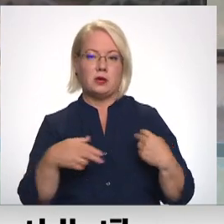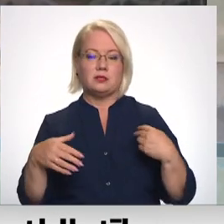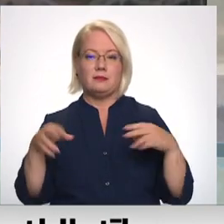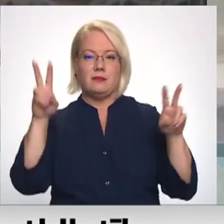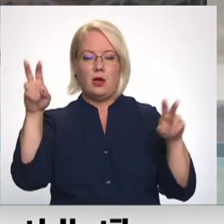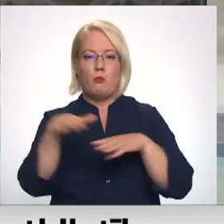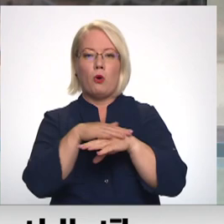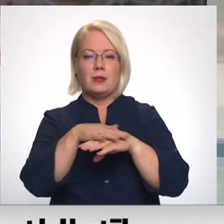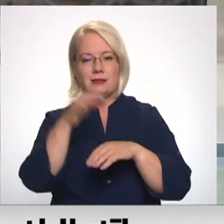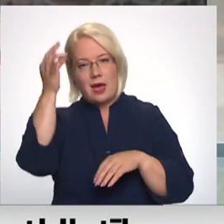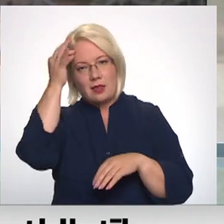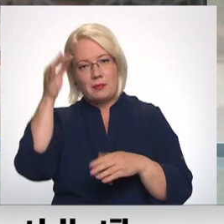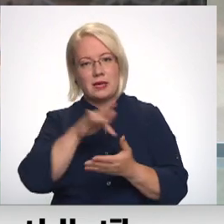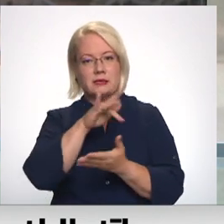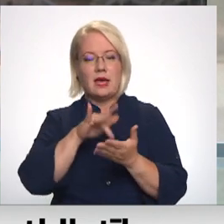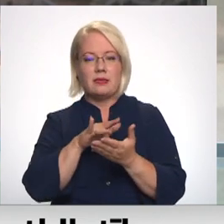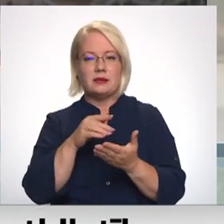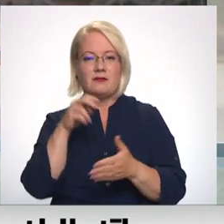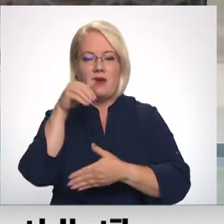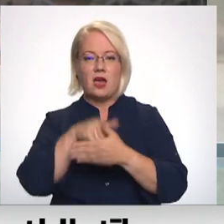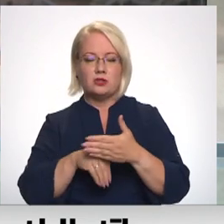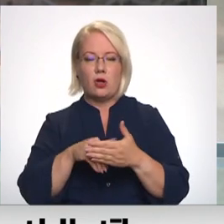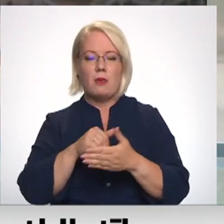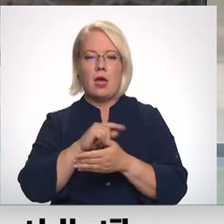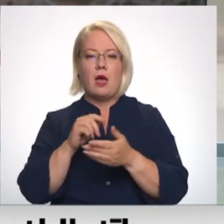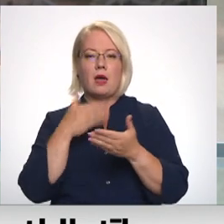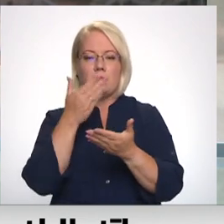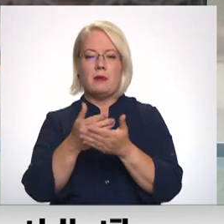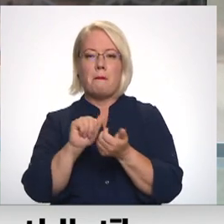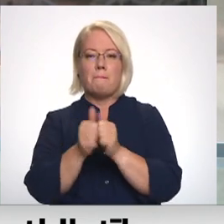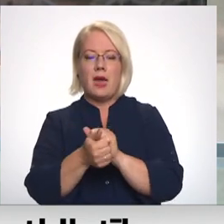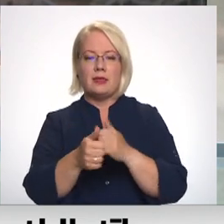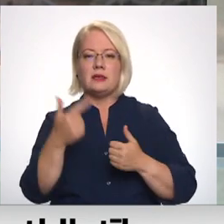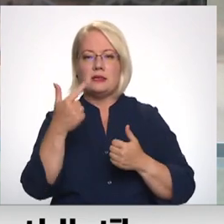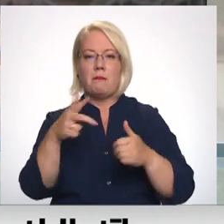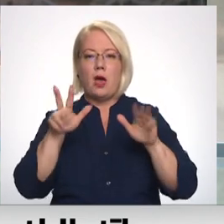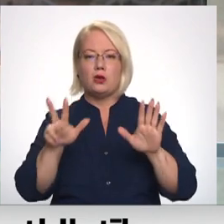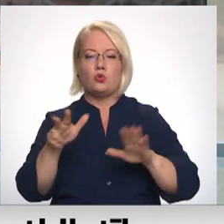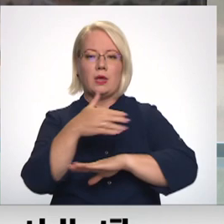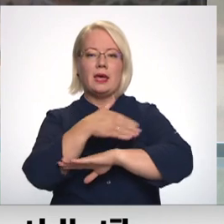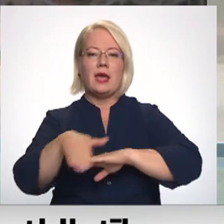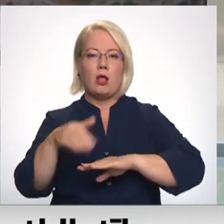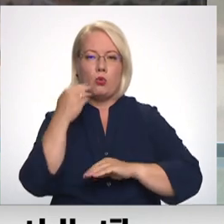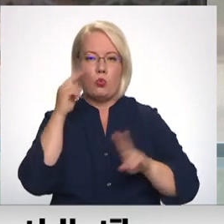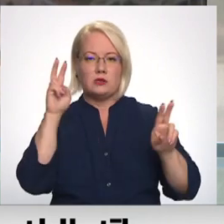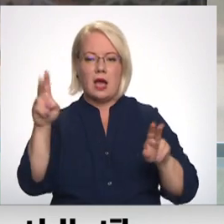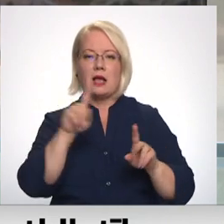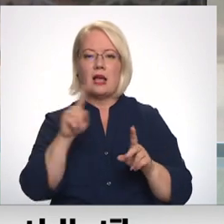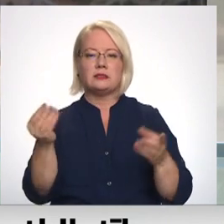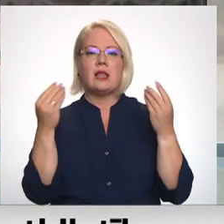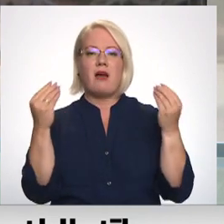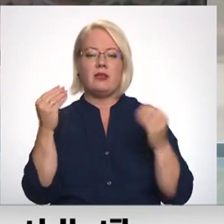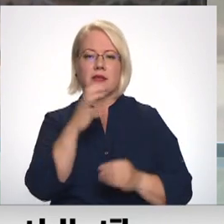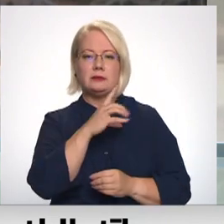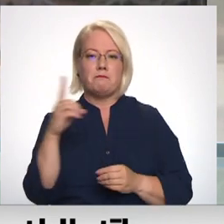atmiņas centras vēstu ar ieteikumu mainīt kopumā 78 ielu nosaukums, kas slavinotu padomi režīmu. Arī